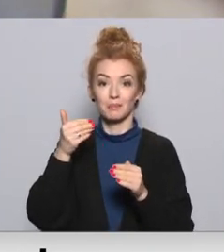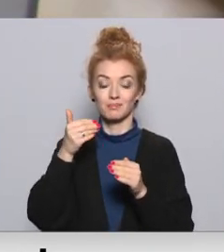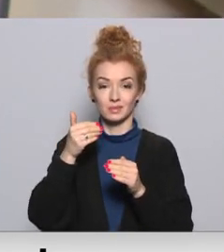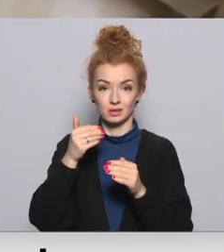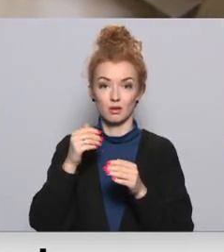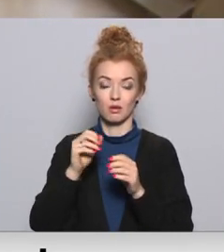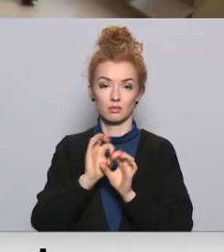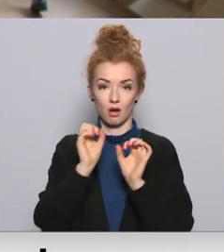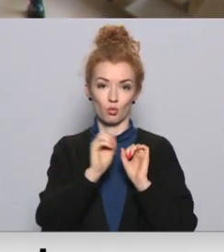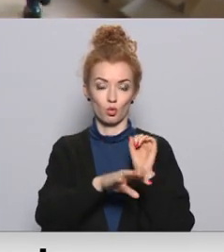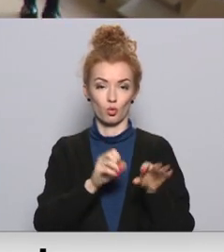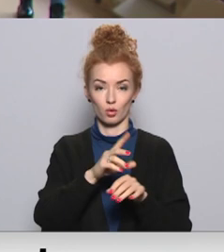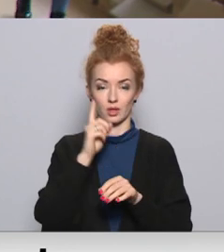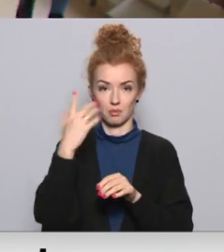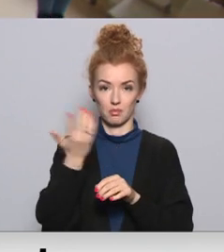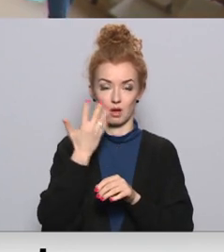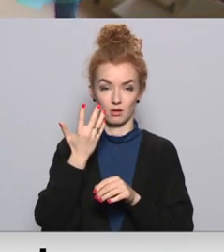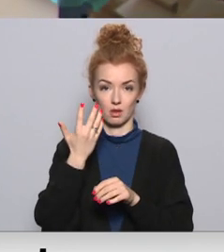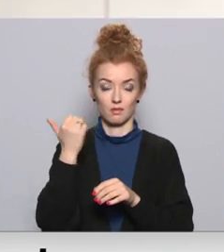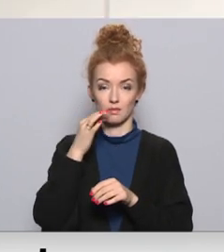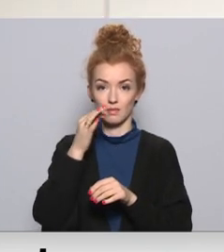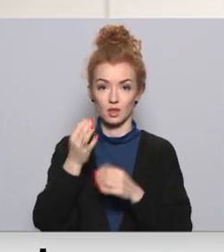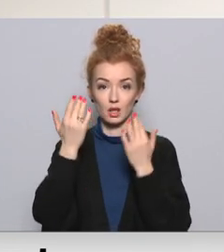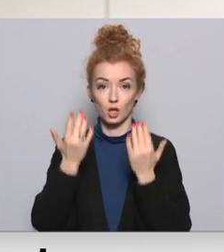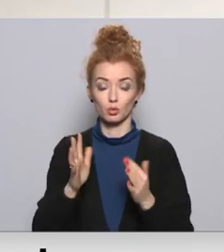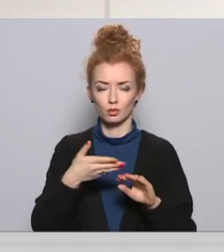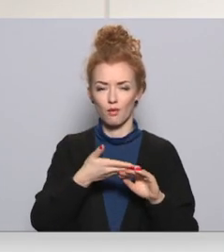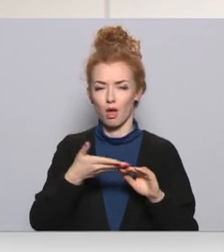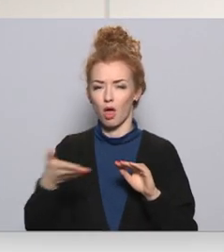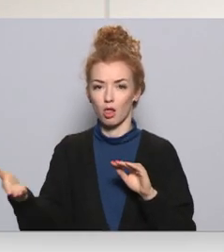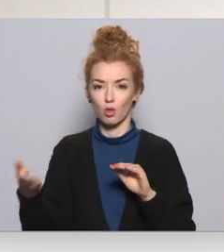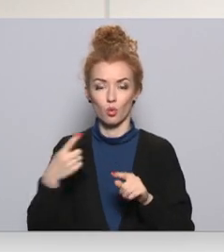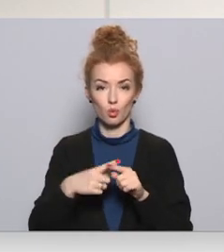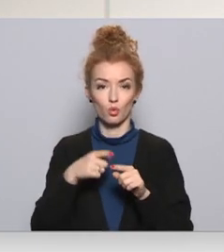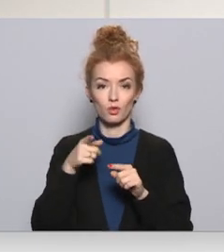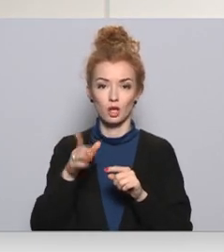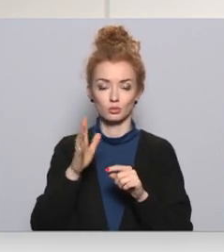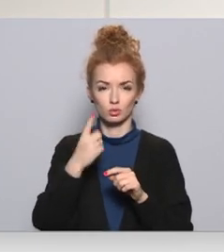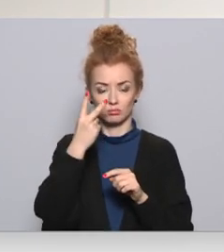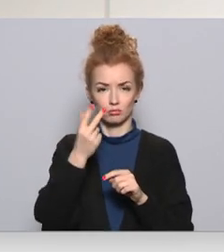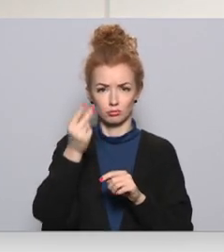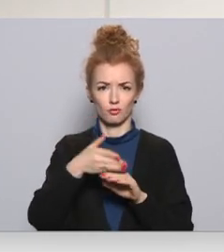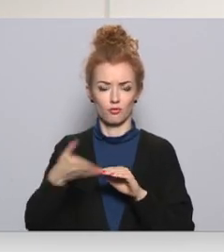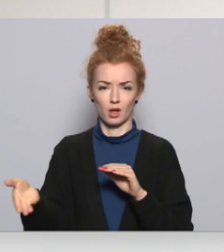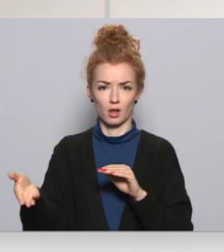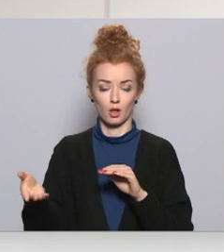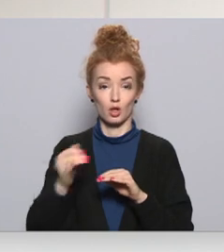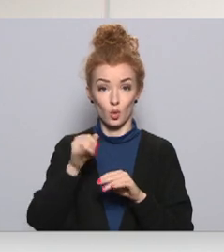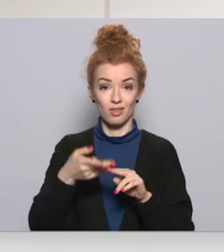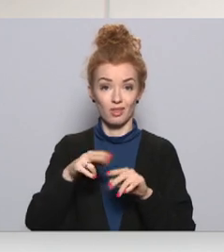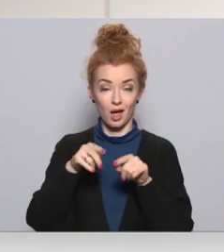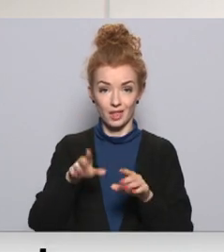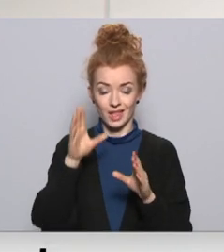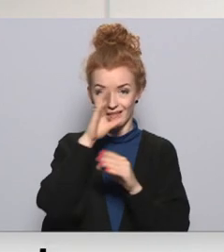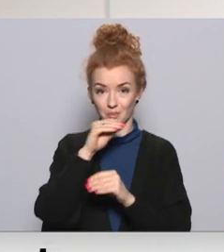nākam piekdien. Rezultāti būs ļoti vēli, un tās būs dienas, nevis stundas. Jo tādas iespējas, ka